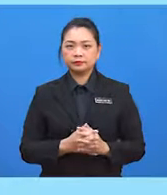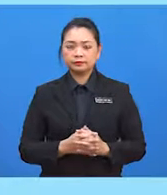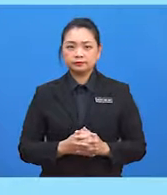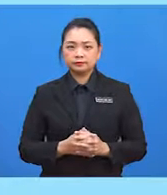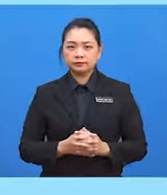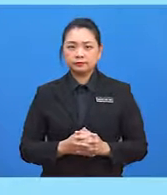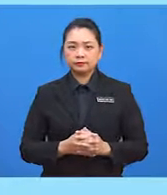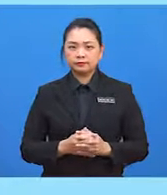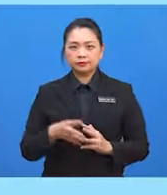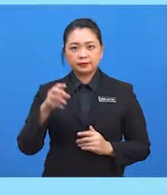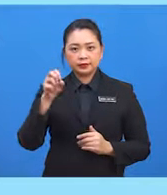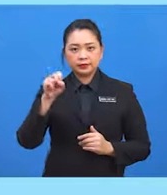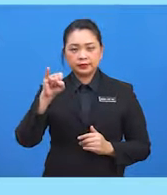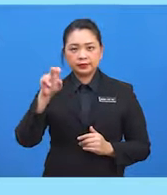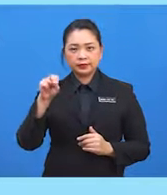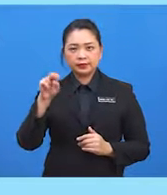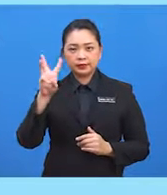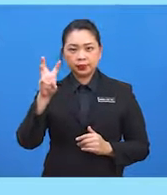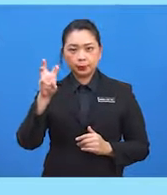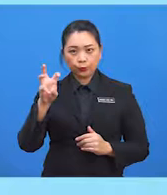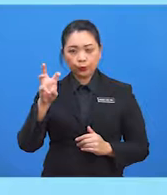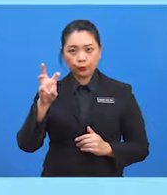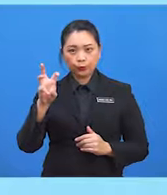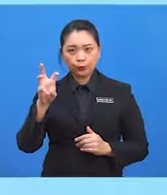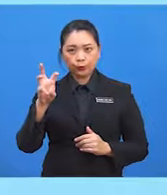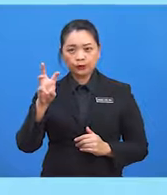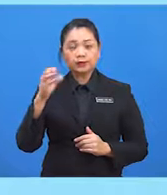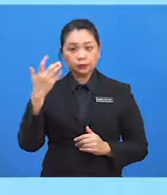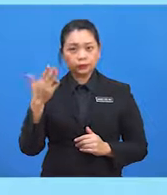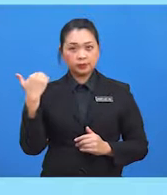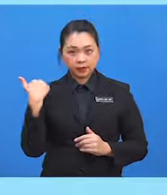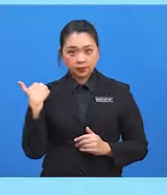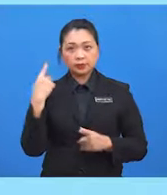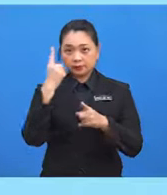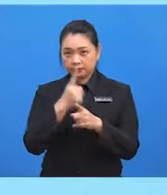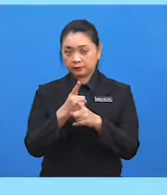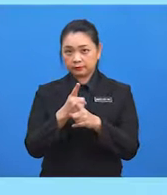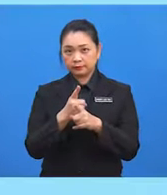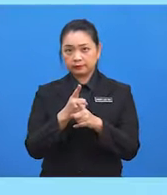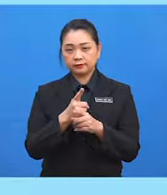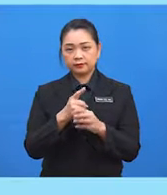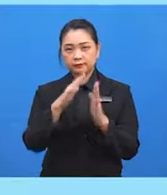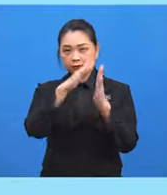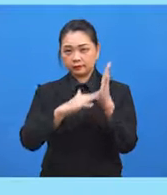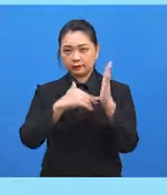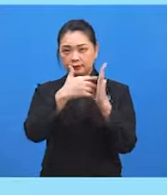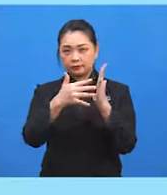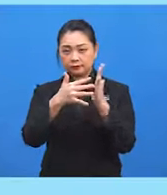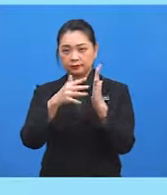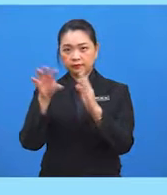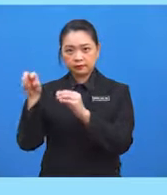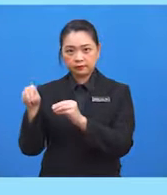sinus sudut 60 darjah diganti dengan punca kuasa 2 3